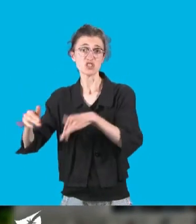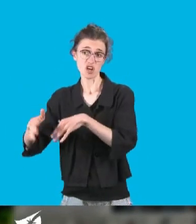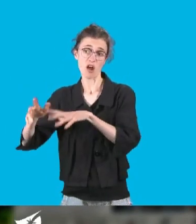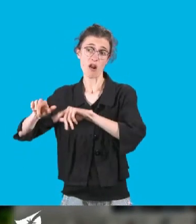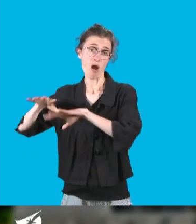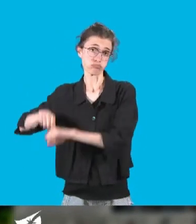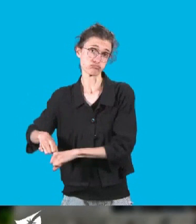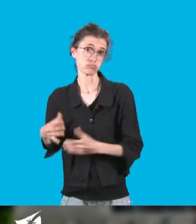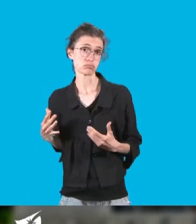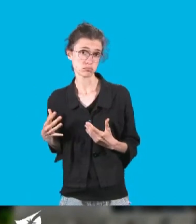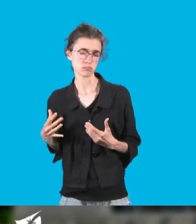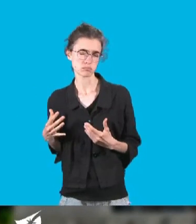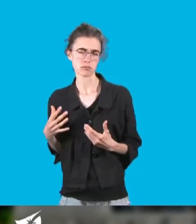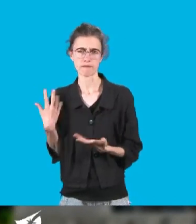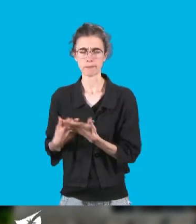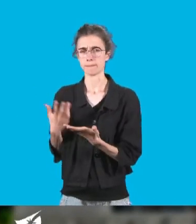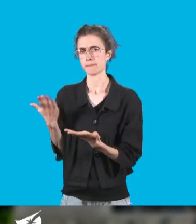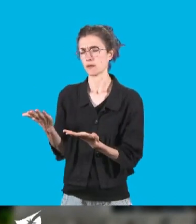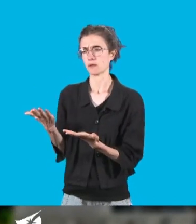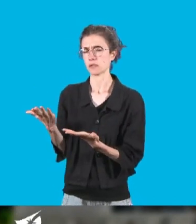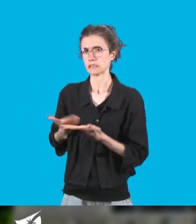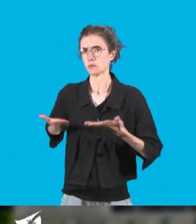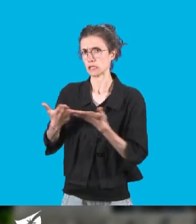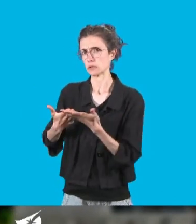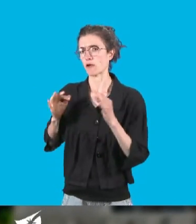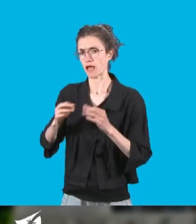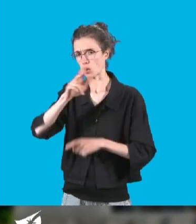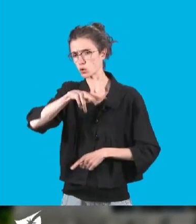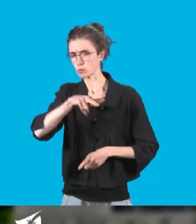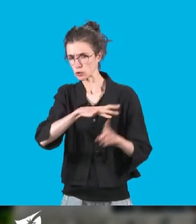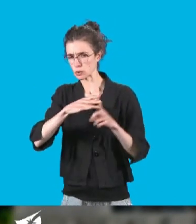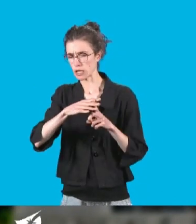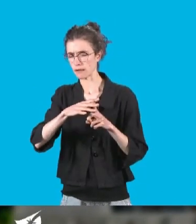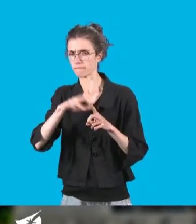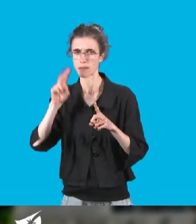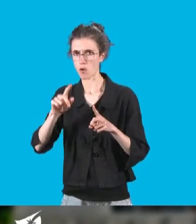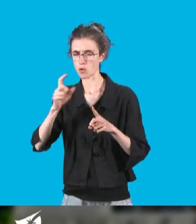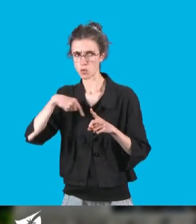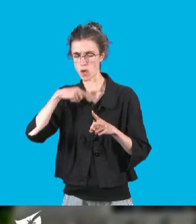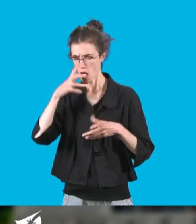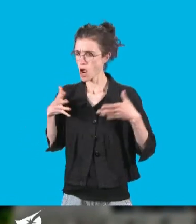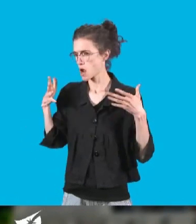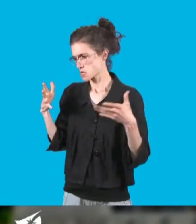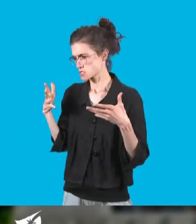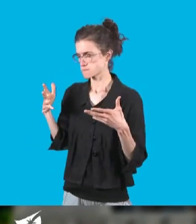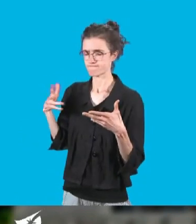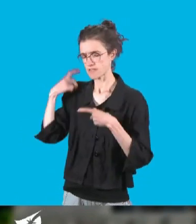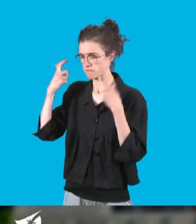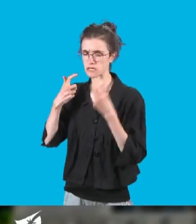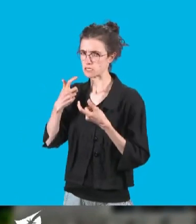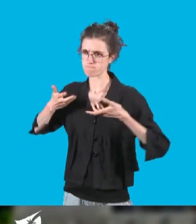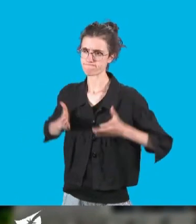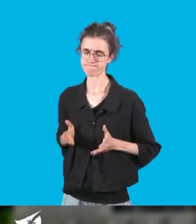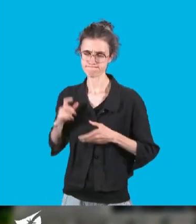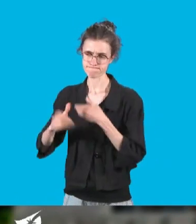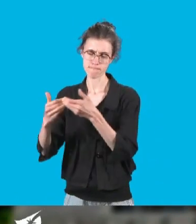sociaux doit être rapidement remise en plat. Au vu de l'état du malade, nous ne pouvons pas nous permettre